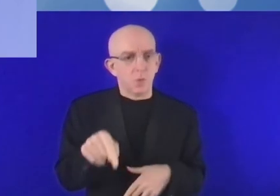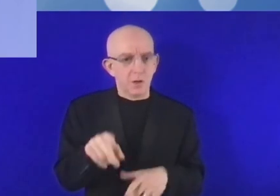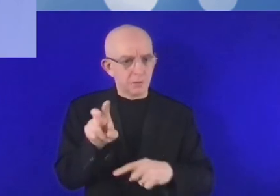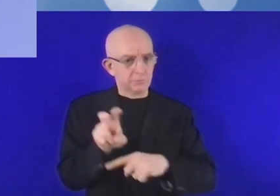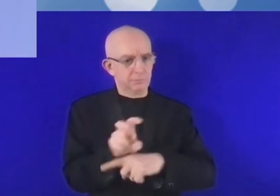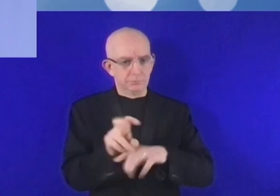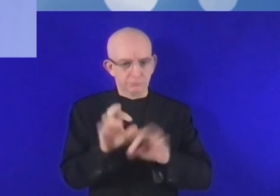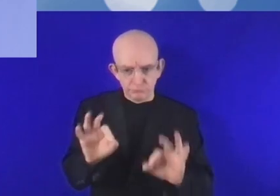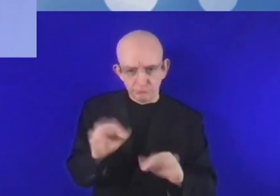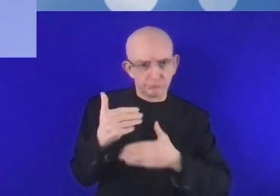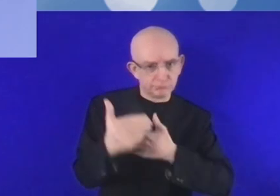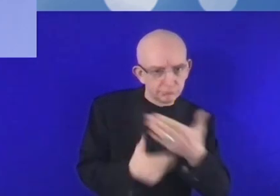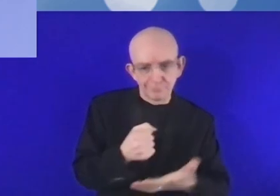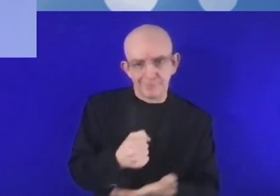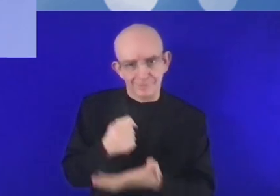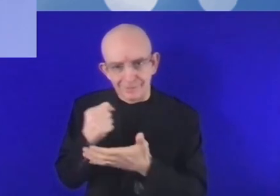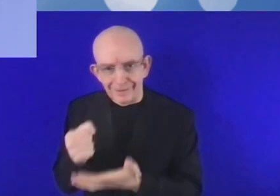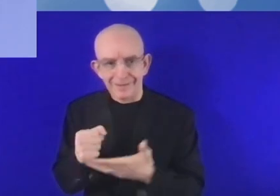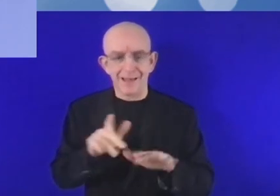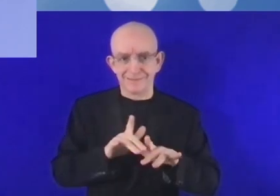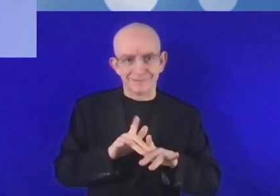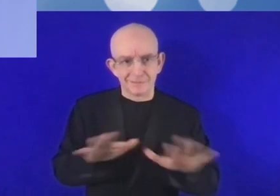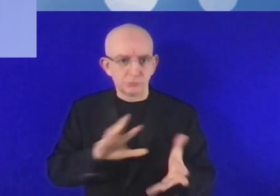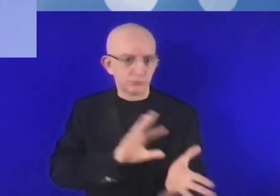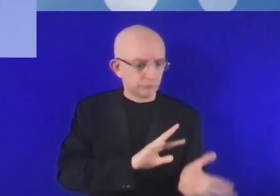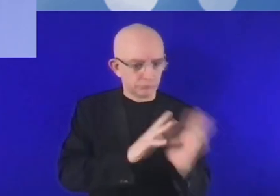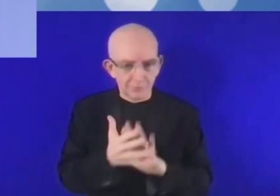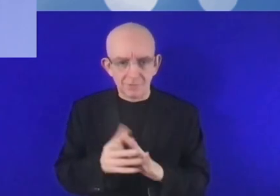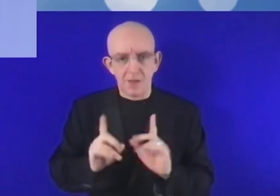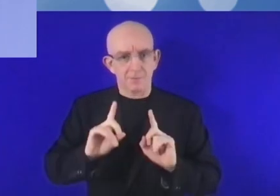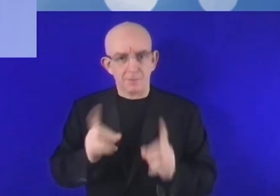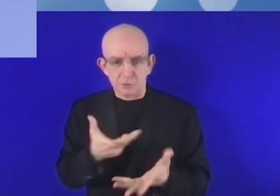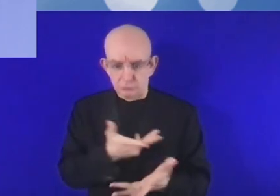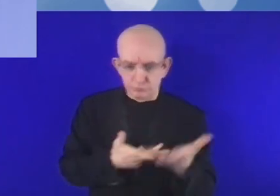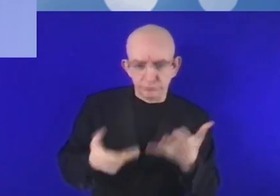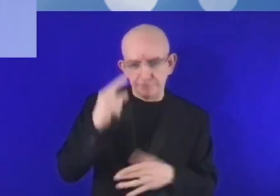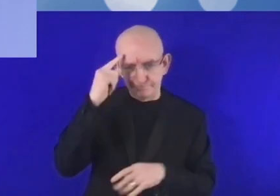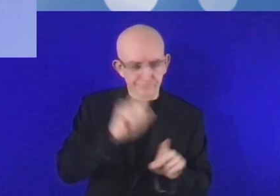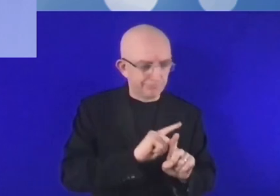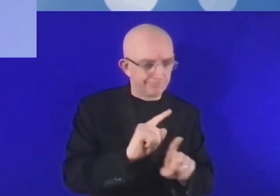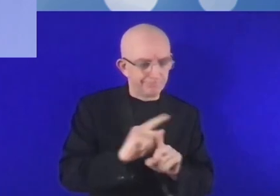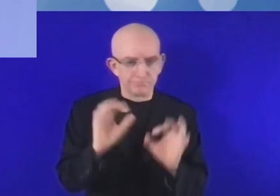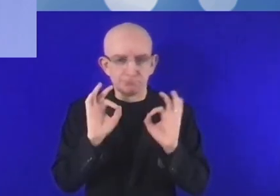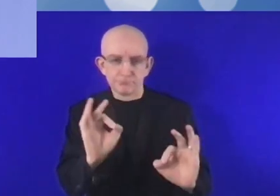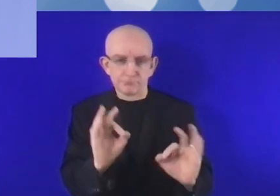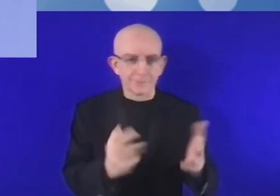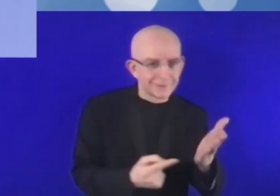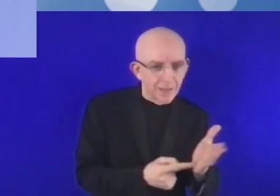et de rapidité pour ce qui est de la transition numérique, je pense